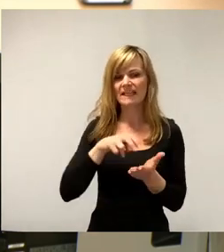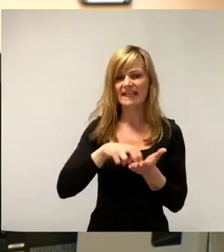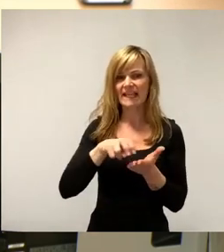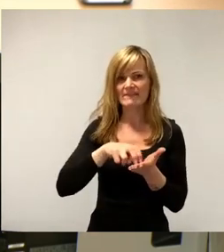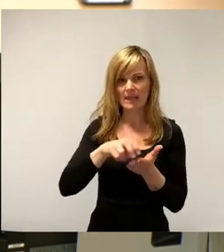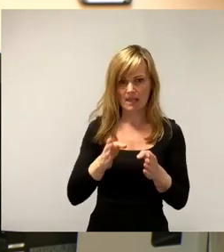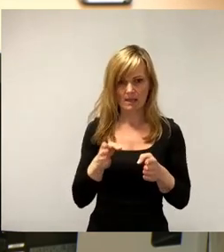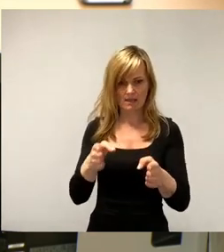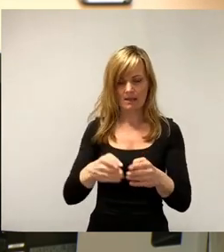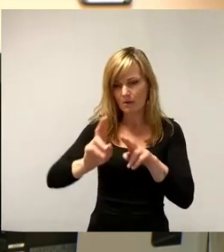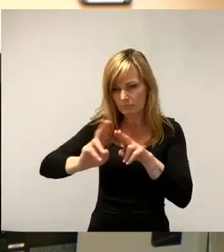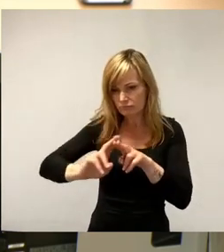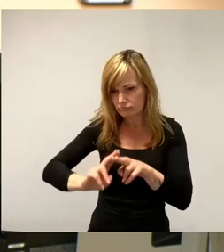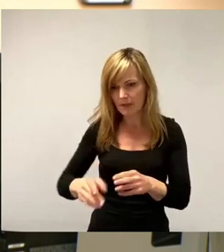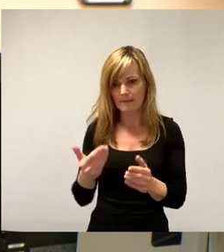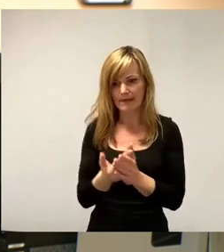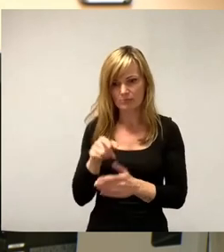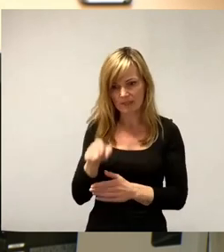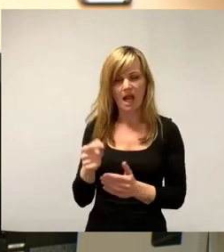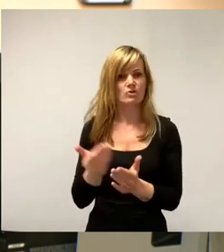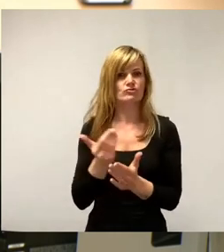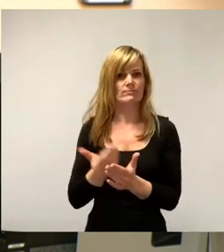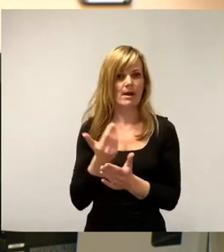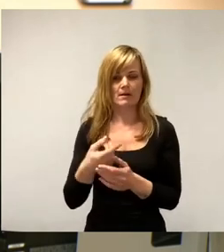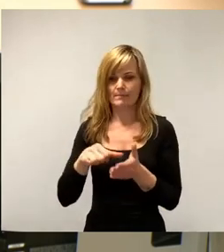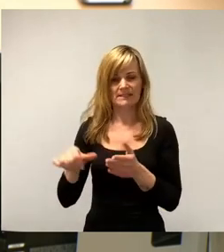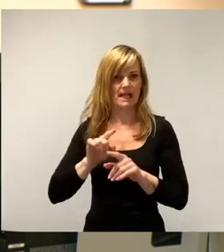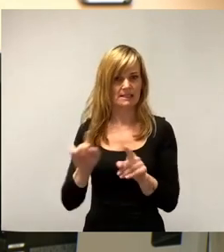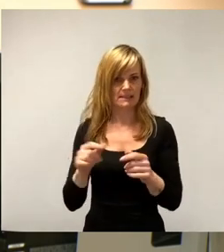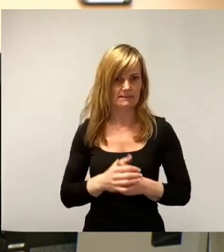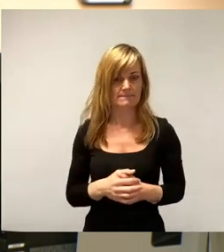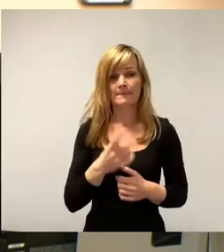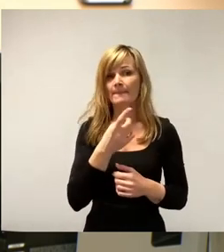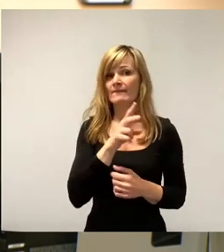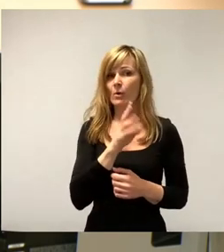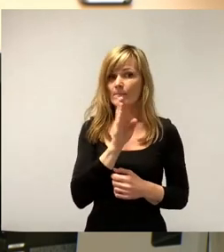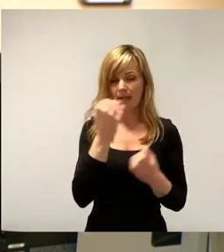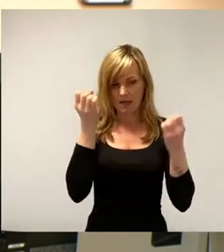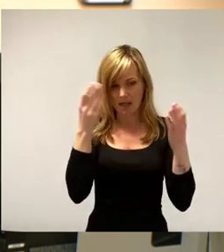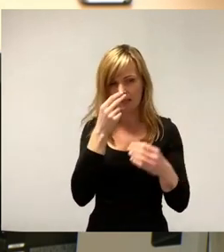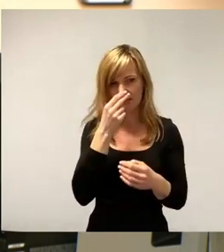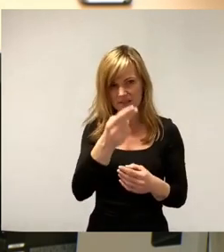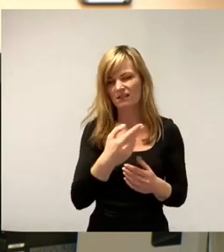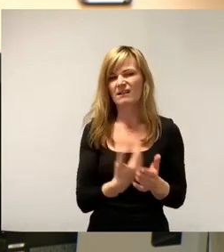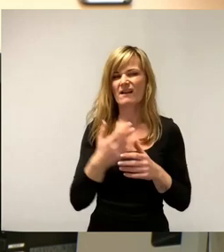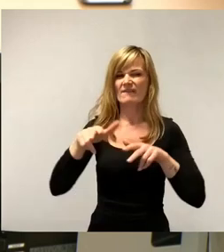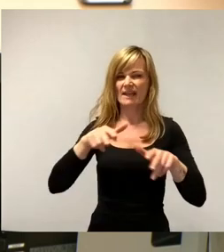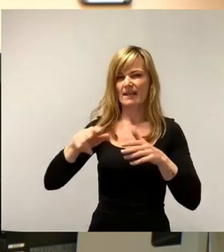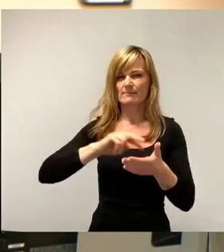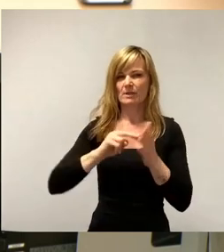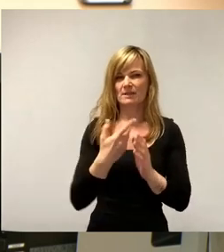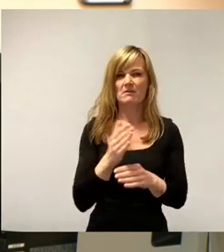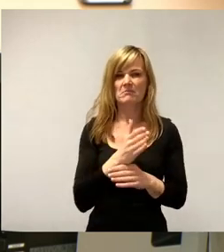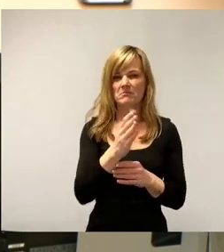wird bei uns gespart. Auch hier ist seitens der DVB eindeutig die Handschrift einer ideologischen Verkehrspolitik zugunsten von Bus,